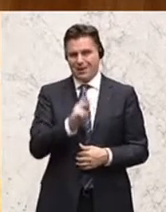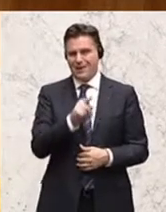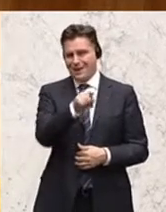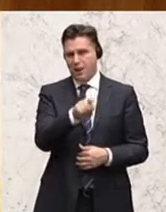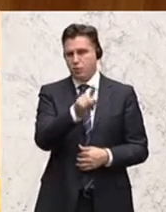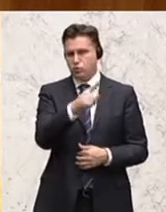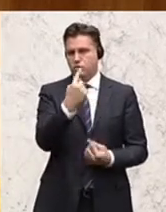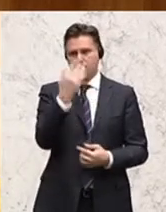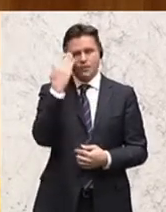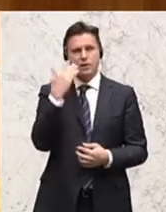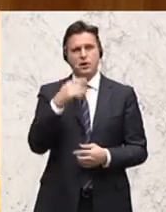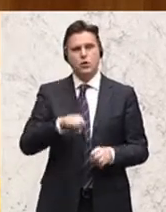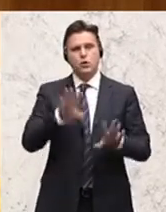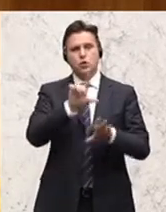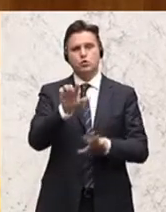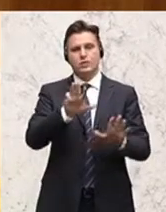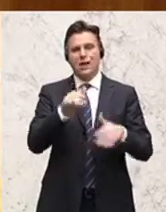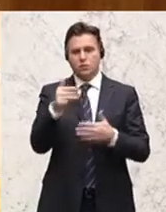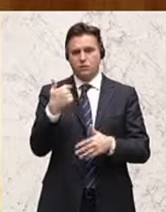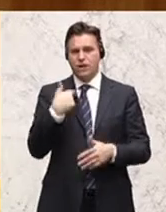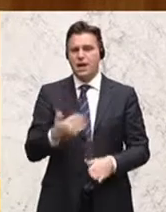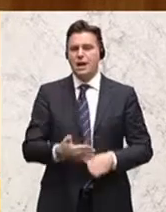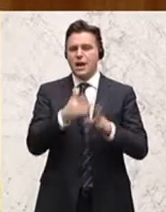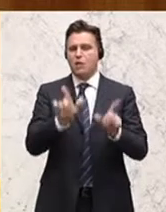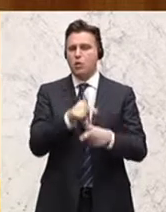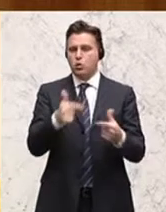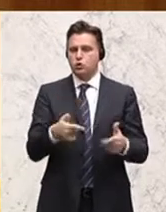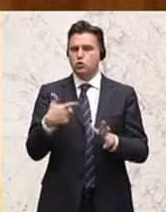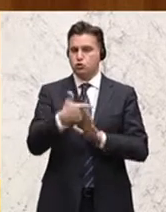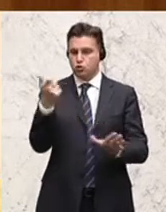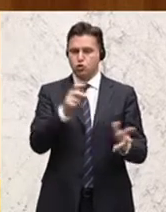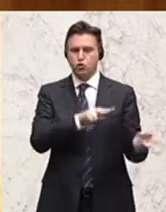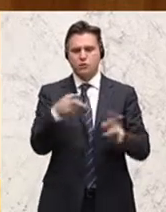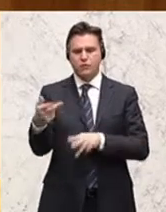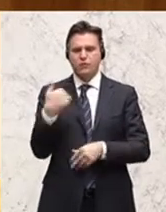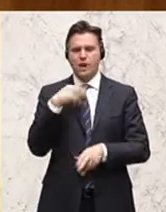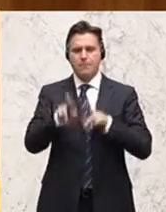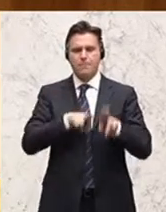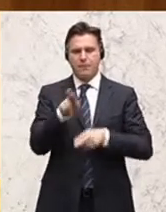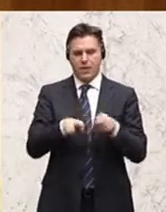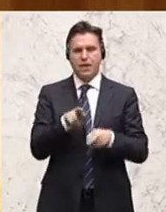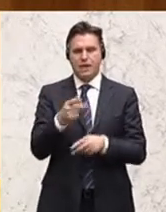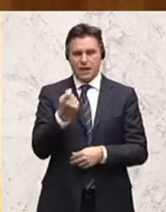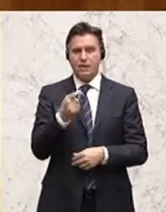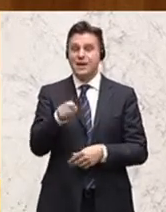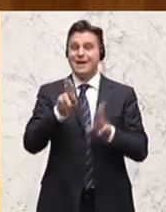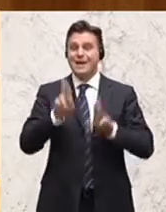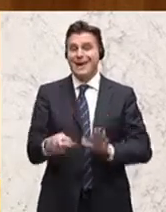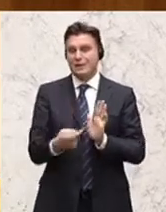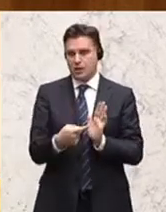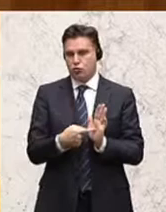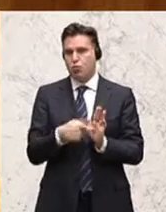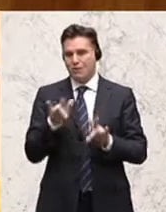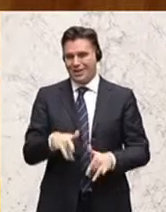es besteht seit dem Jahre 1993, der hilflosen Zuschuss in das Pflegegeldsystem übergeleitet wurde, ein Rechtsanspruch auf dieses Pflegegeld. Das heißt,